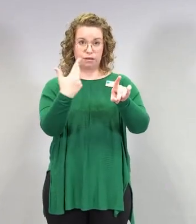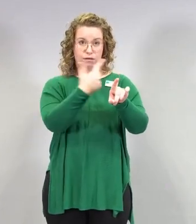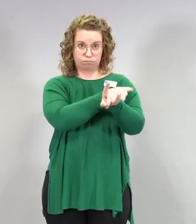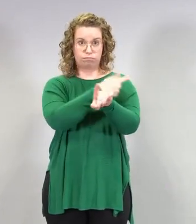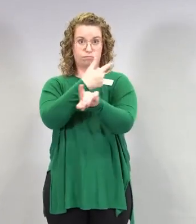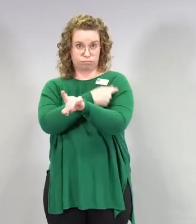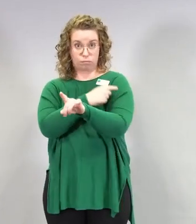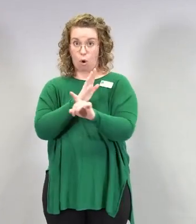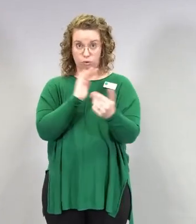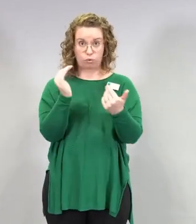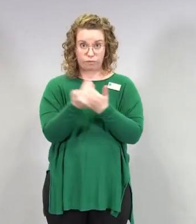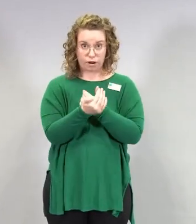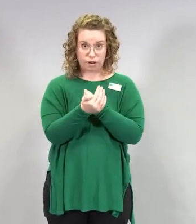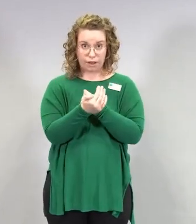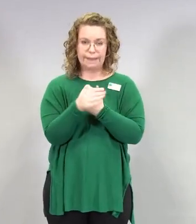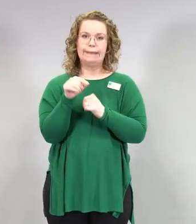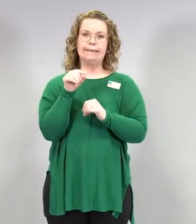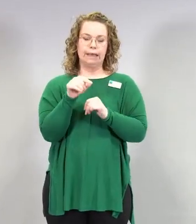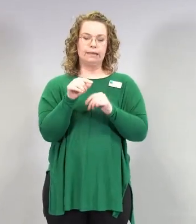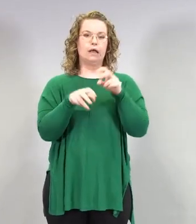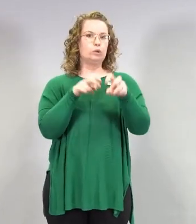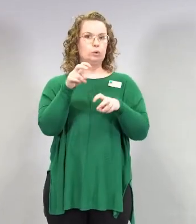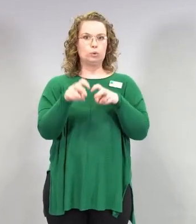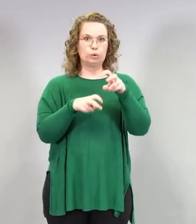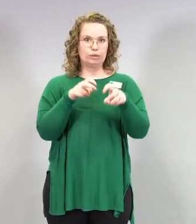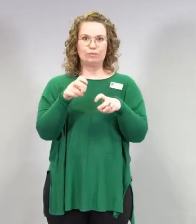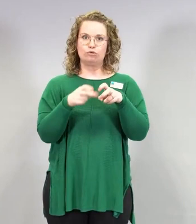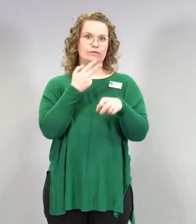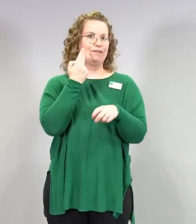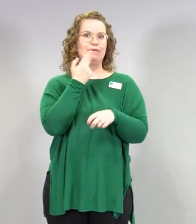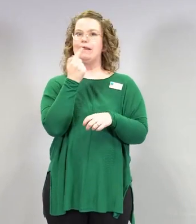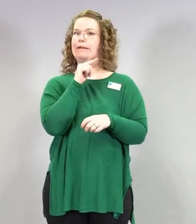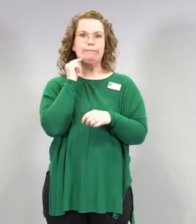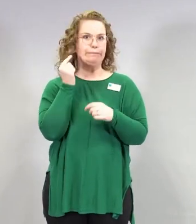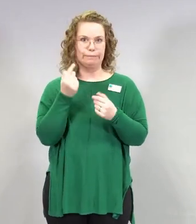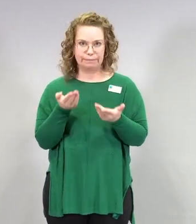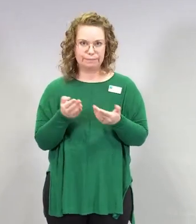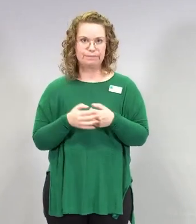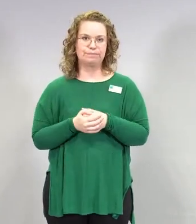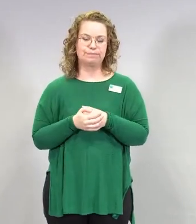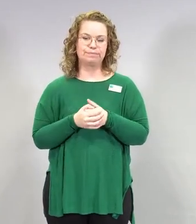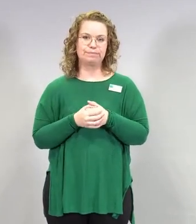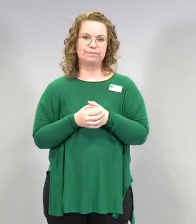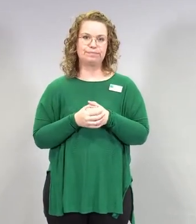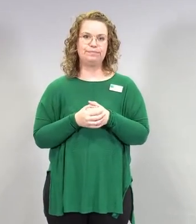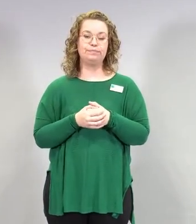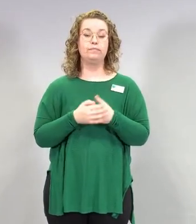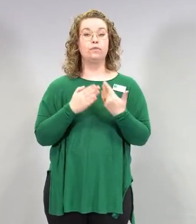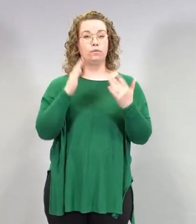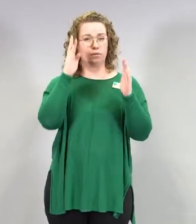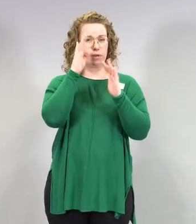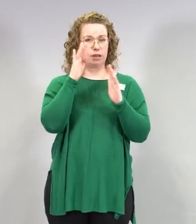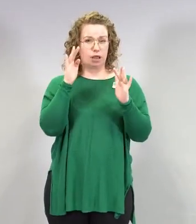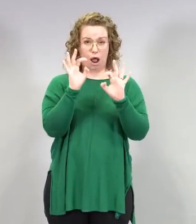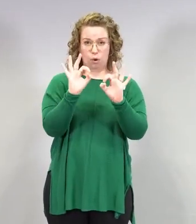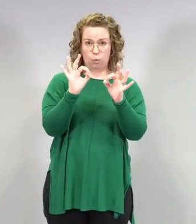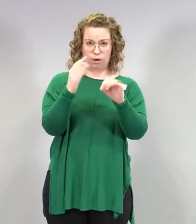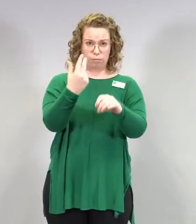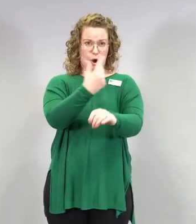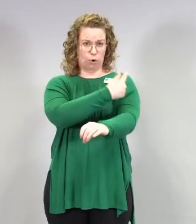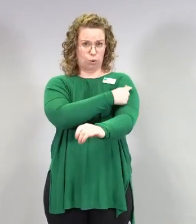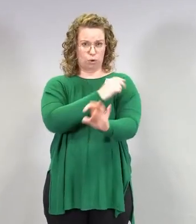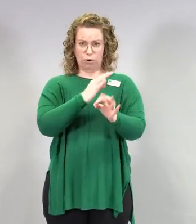riittävästi tutkimusta? Tätä meiltä on paljon kysytty. Jos nyt ajattelee, miten nämä rokotteet vaikuttavat, mihin se